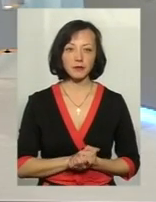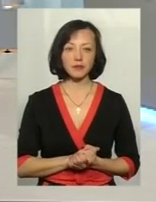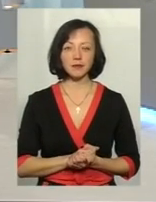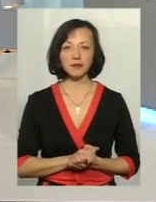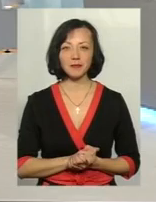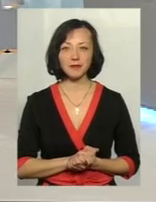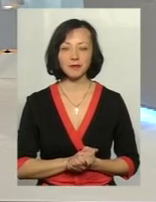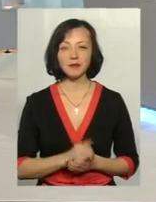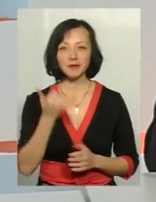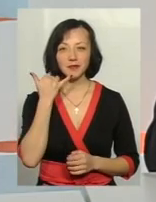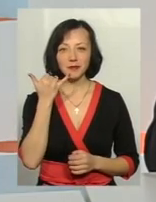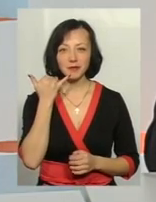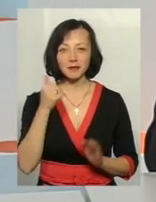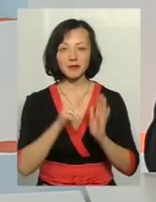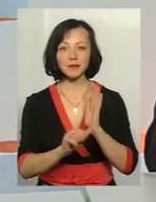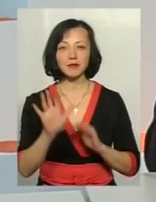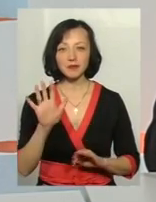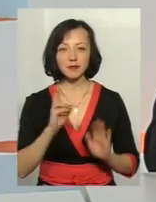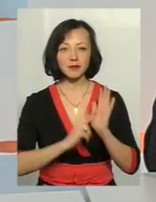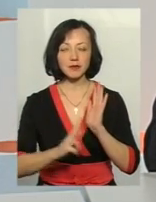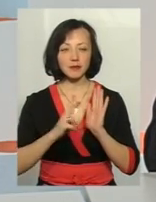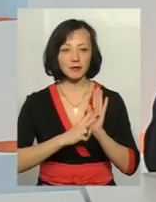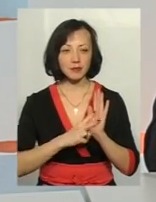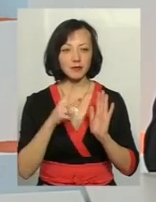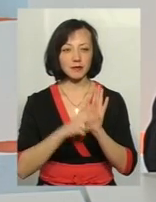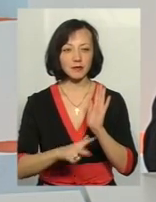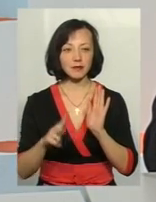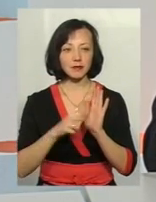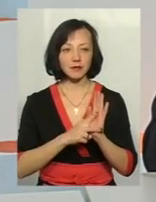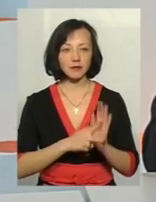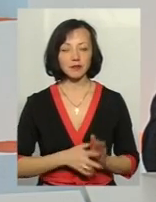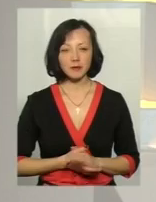Наш телефон 65-77-88.